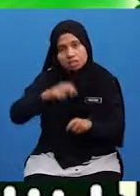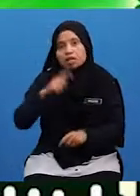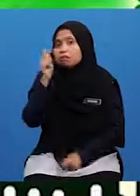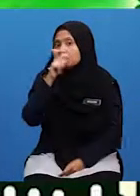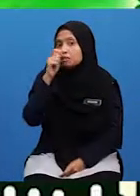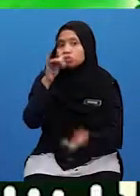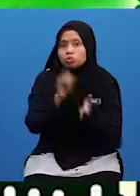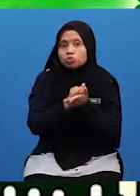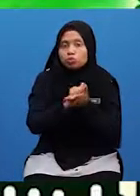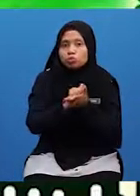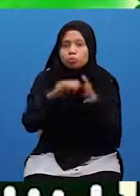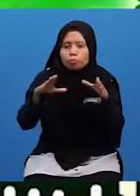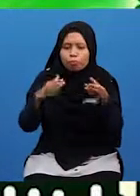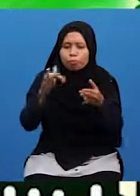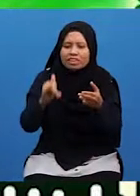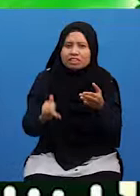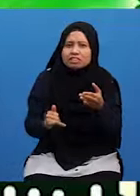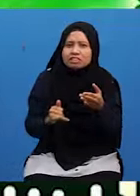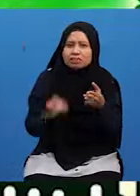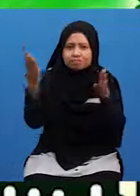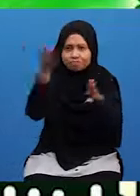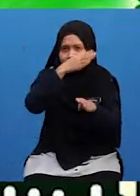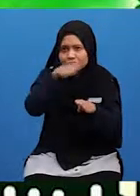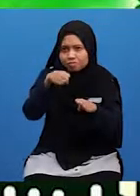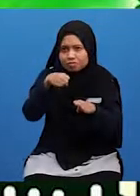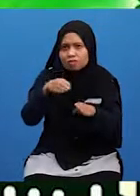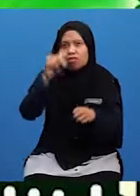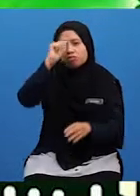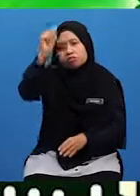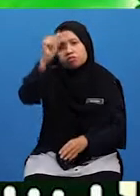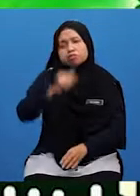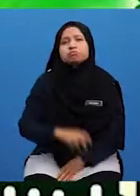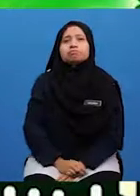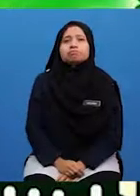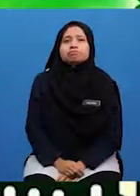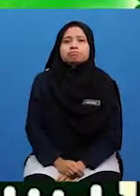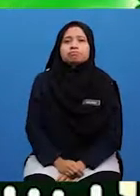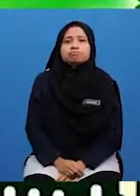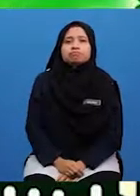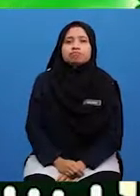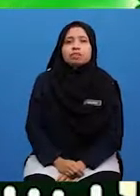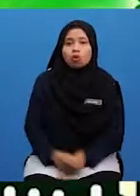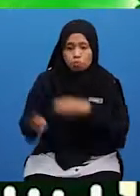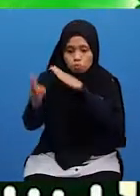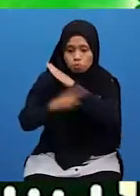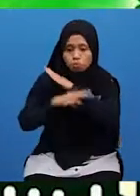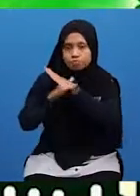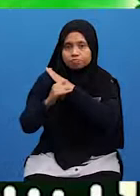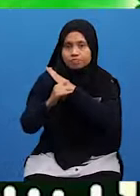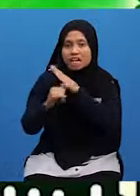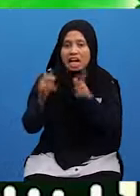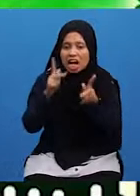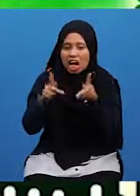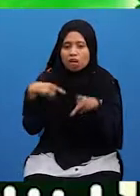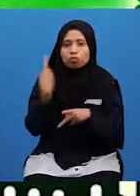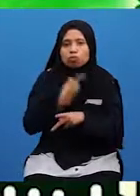itu Perbuatan yang dilarang Oleh Allah subhanahu wa ta'ala Hukumnya Jika